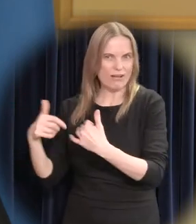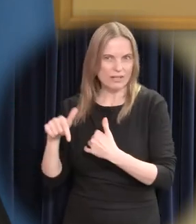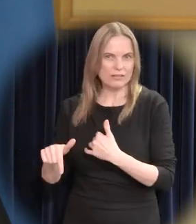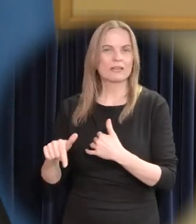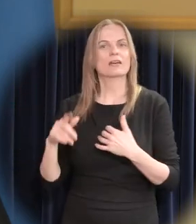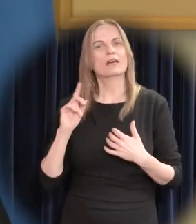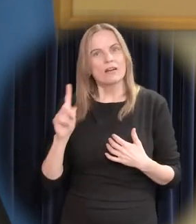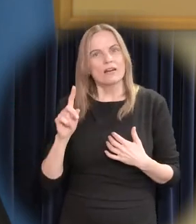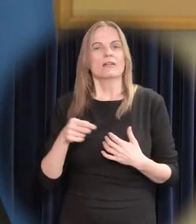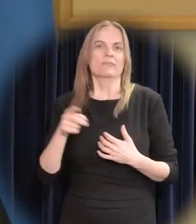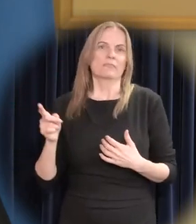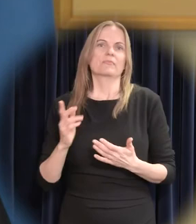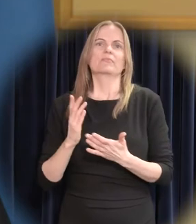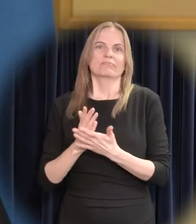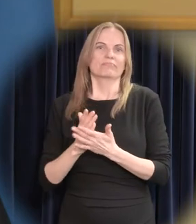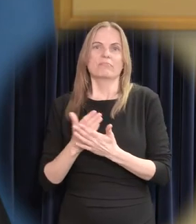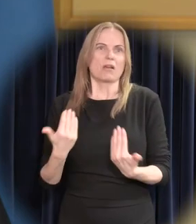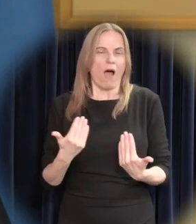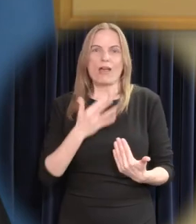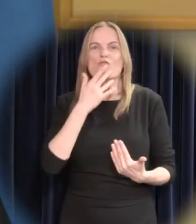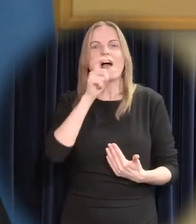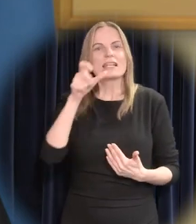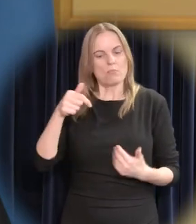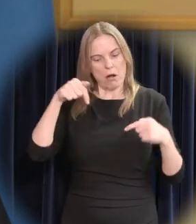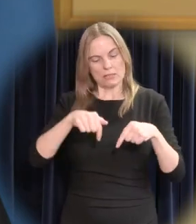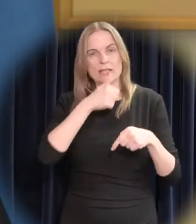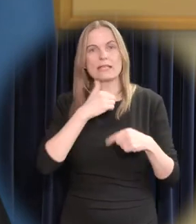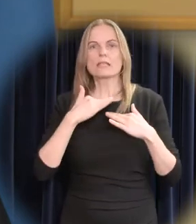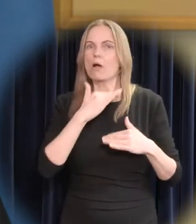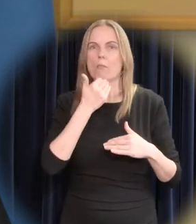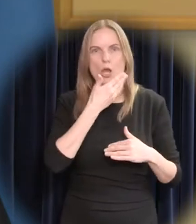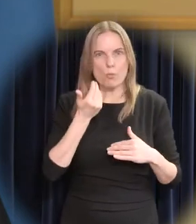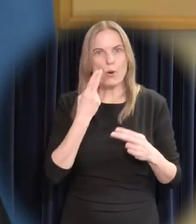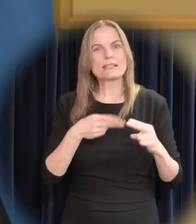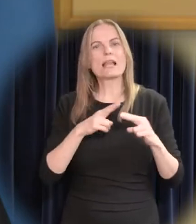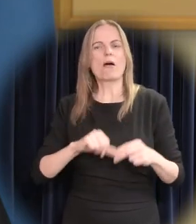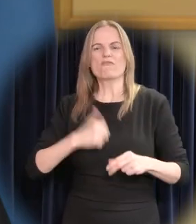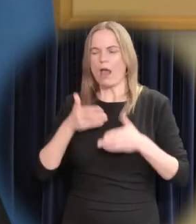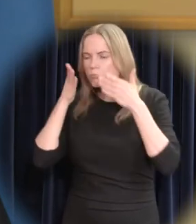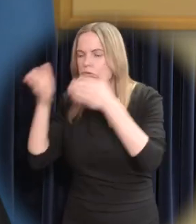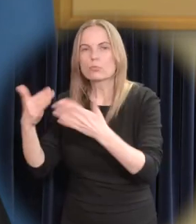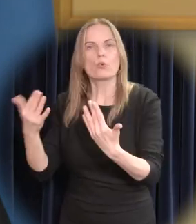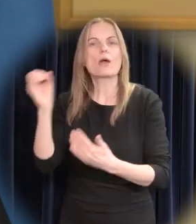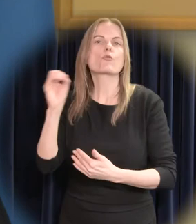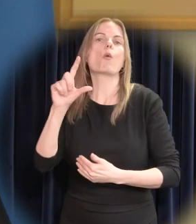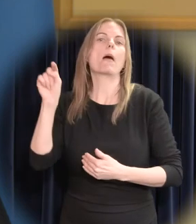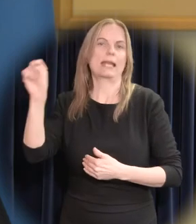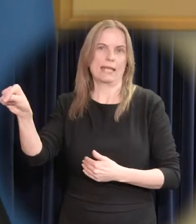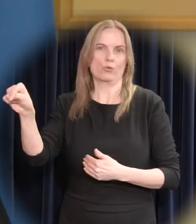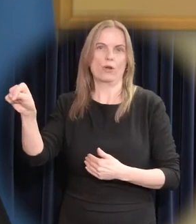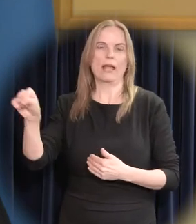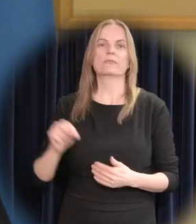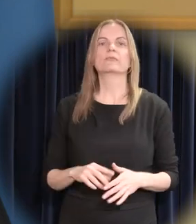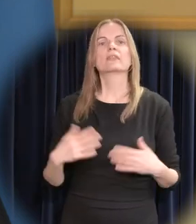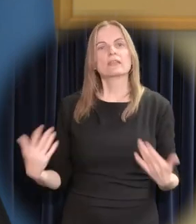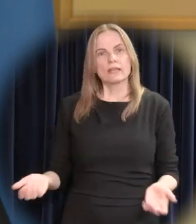enamasti käsikäes Euroopa Liidu peale. Euroopa Liid ei ole täiuslik. Professor Jansi ja Lonka kirjutab oma